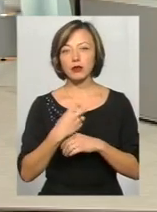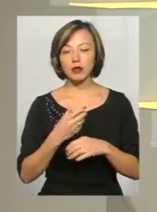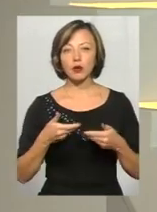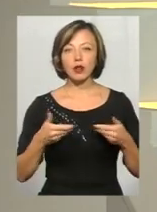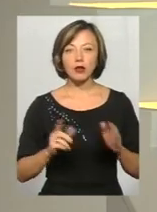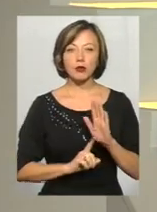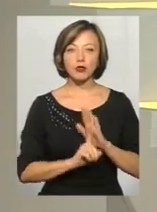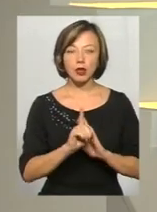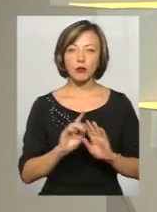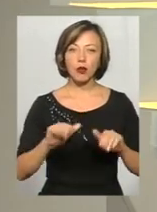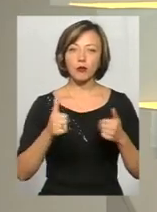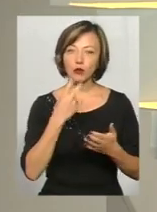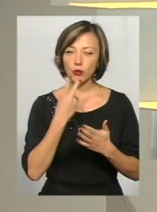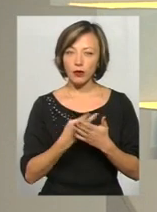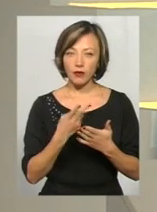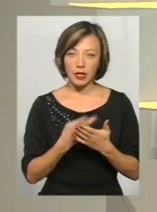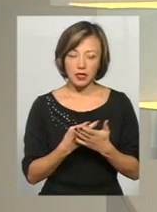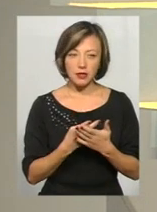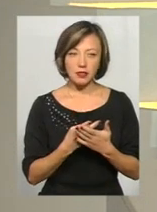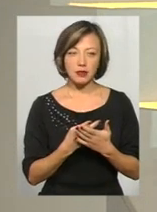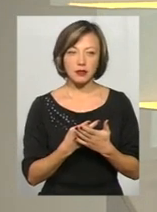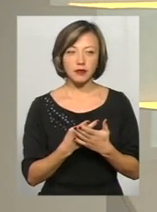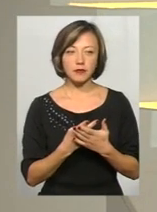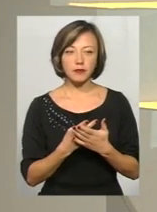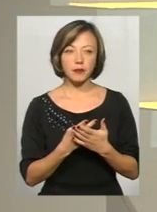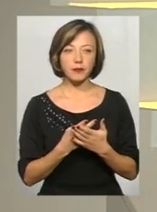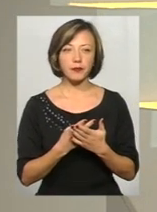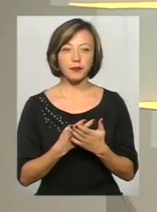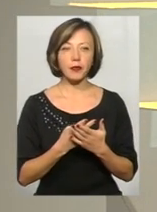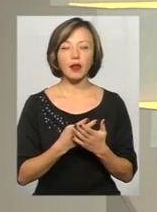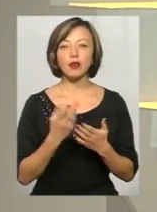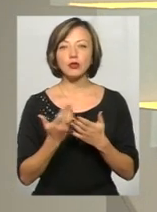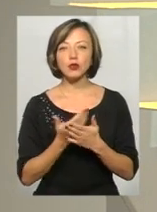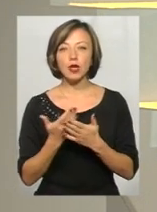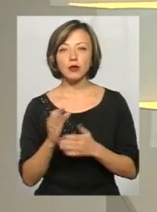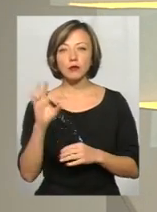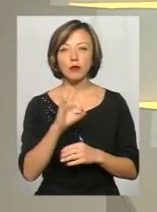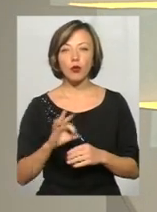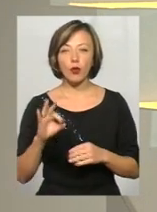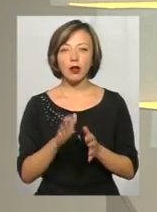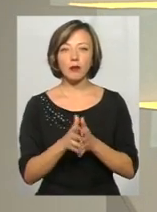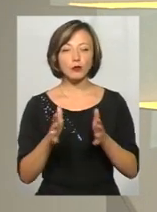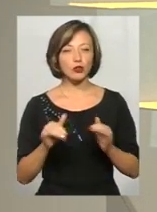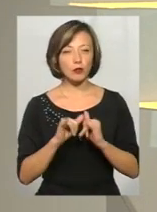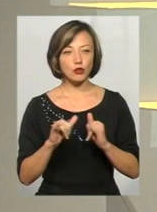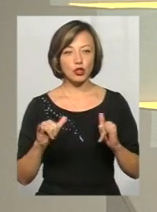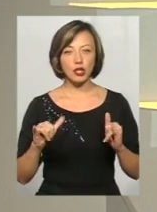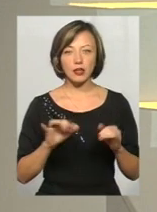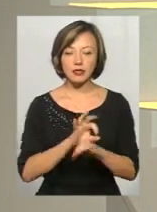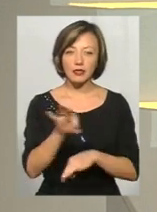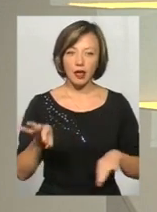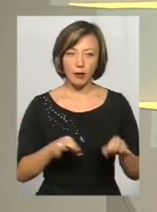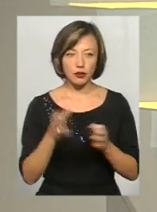А на початок я пропоную подивитись у сюжеті про найбільш поширені схеми